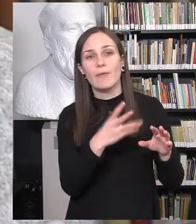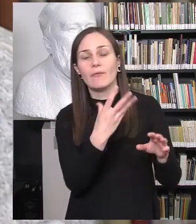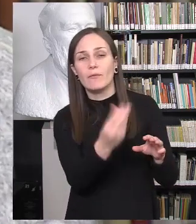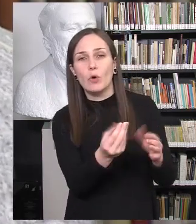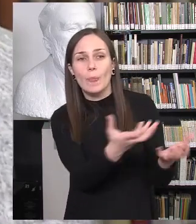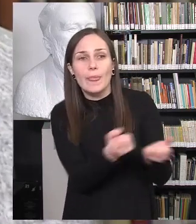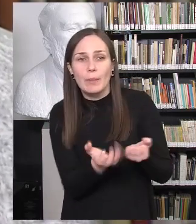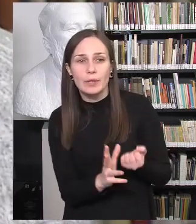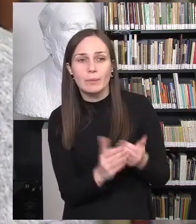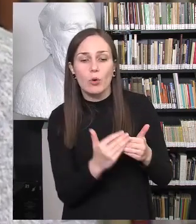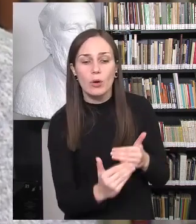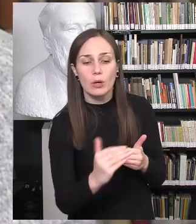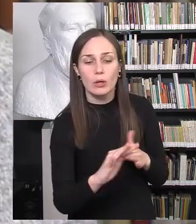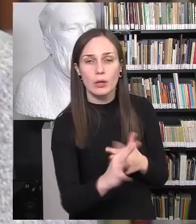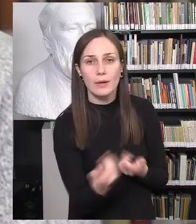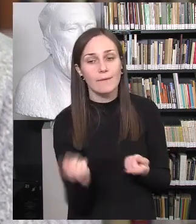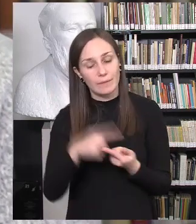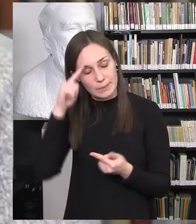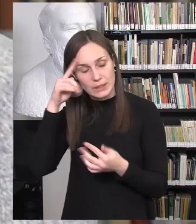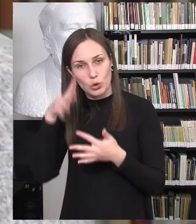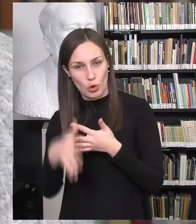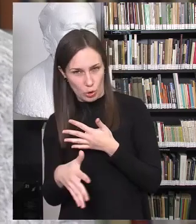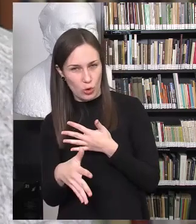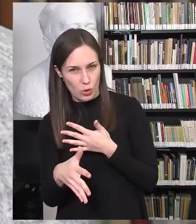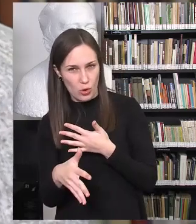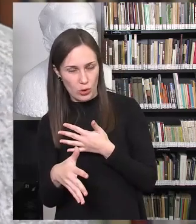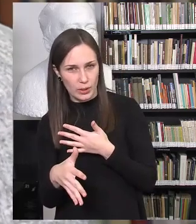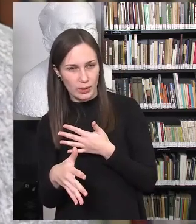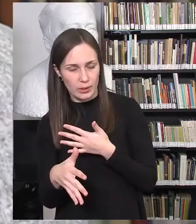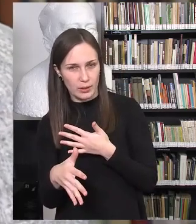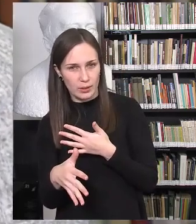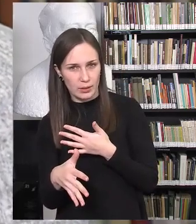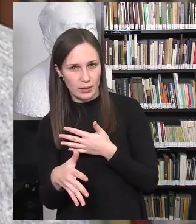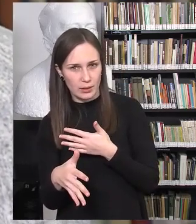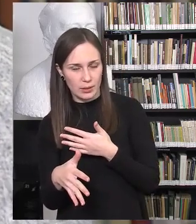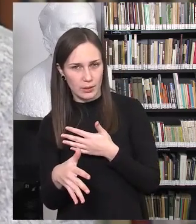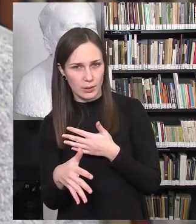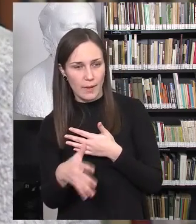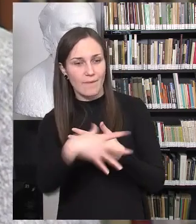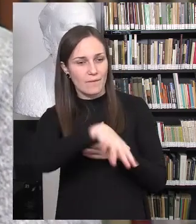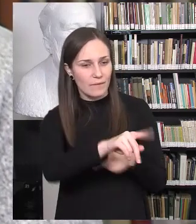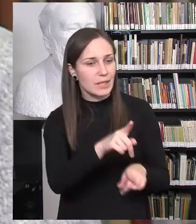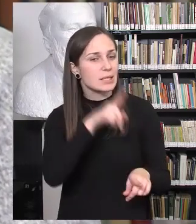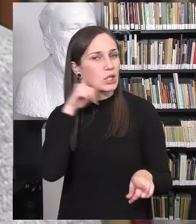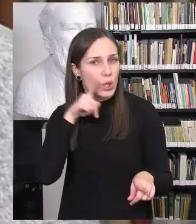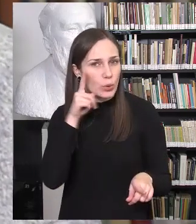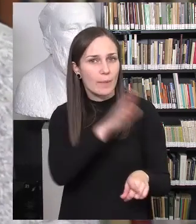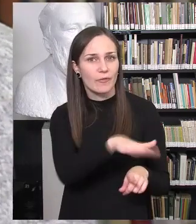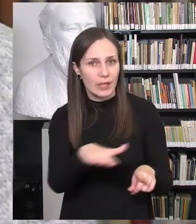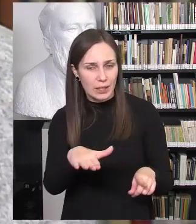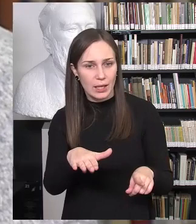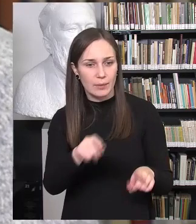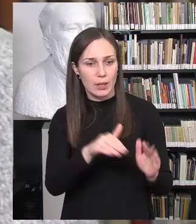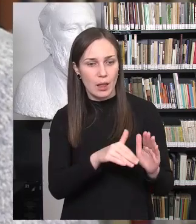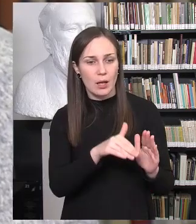neprieimimo, tai žiūrint iš psichologinės pusės visiems jaunuoliams, jų vaikams, po to, ko